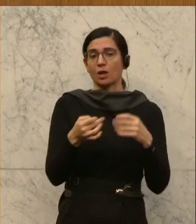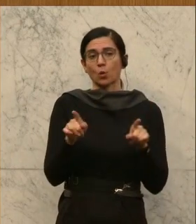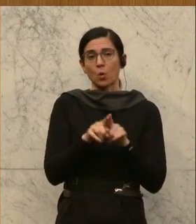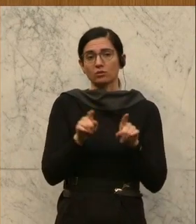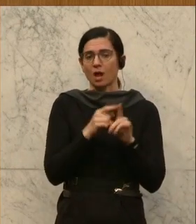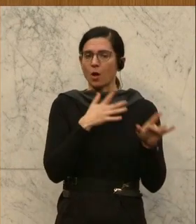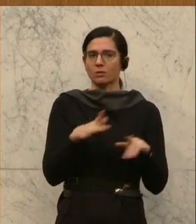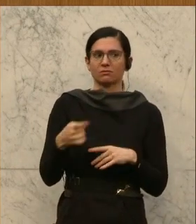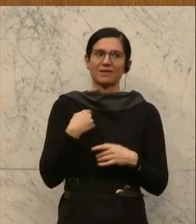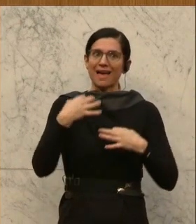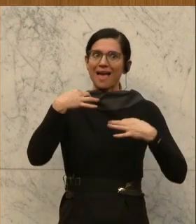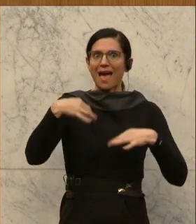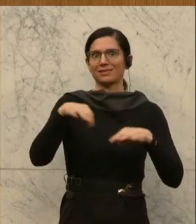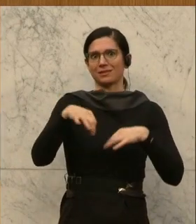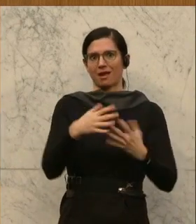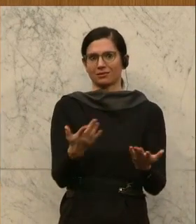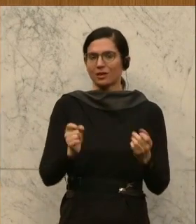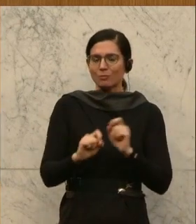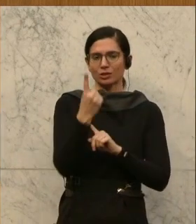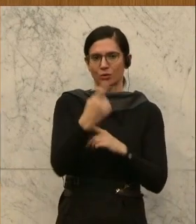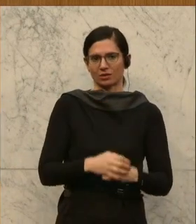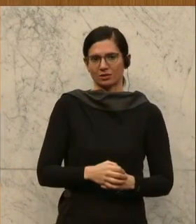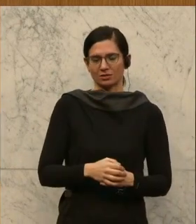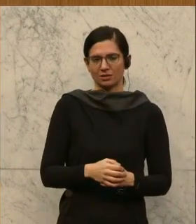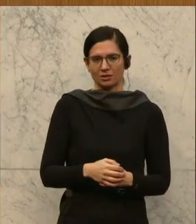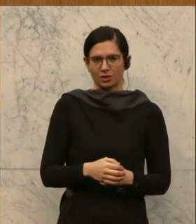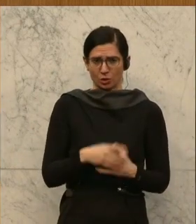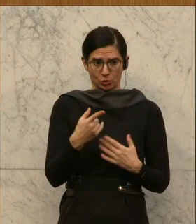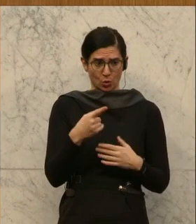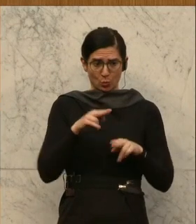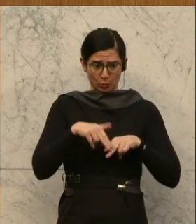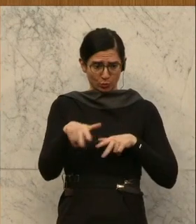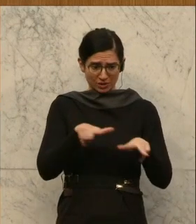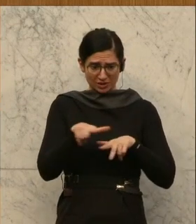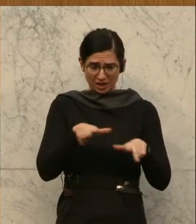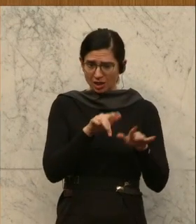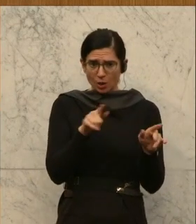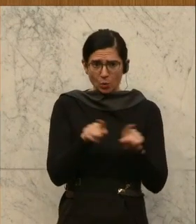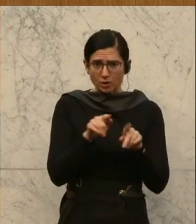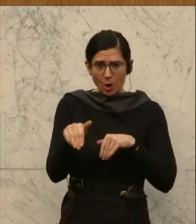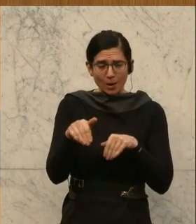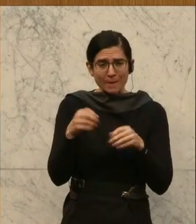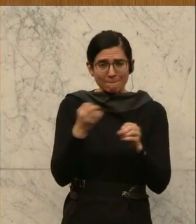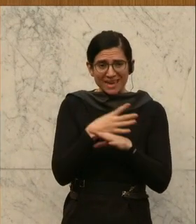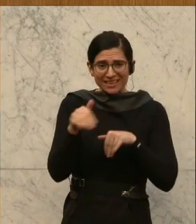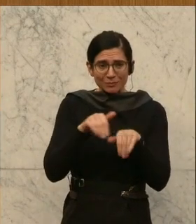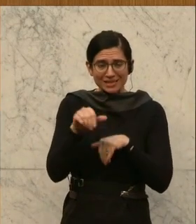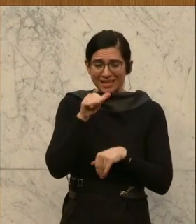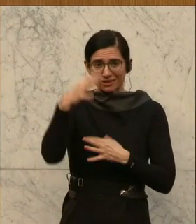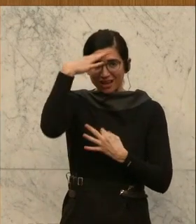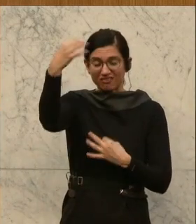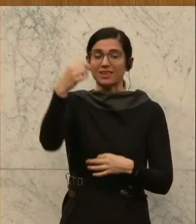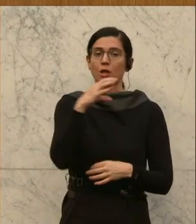Dass es ein neues Finanzierungsmodell für den ORF braucht, ist keine Erfindung der Bundesregierung und auch nicht der Medienministerin. Der ORF